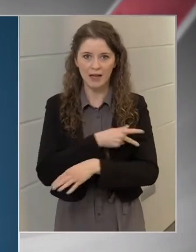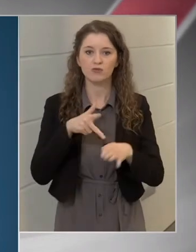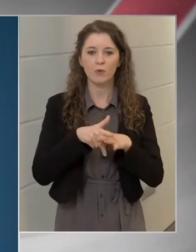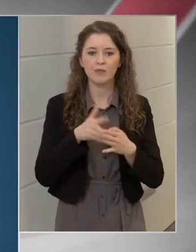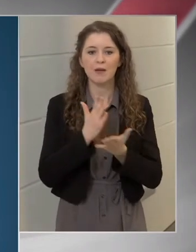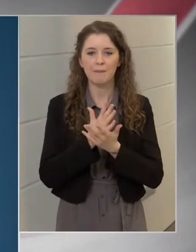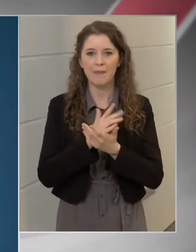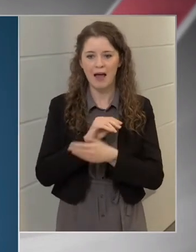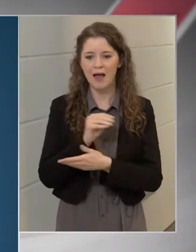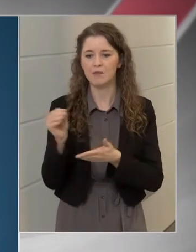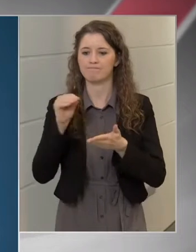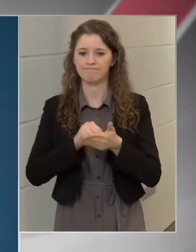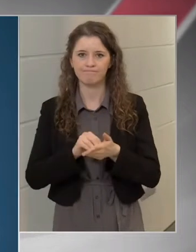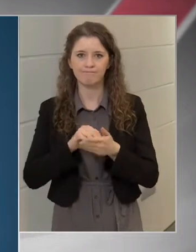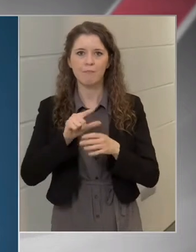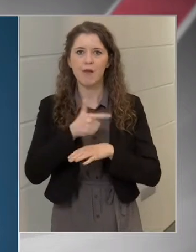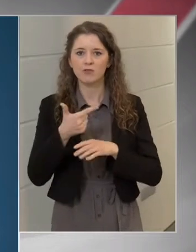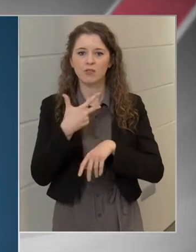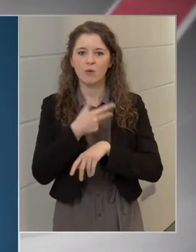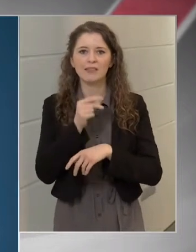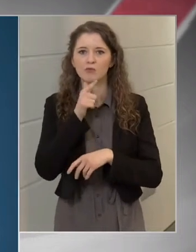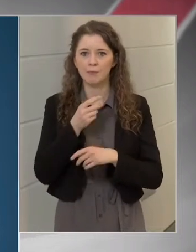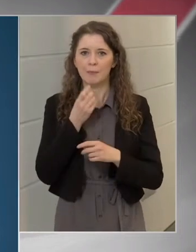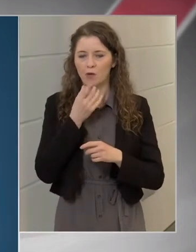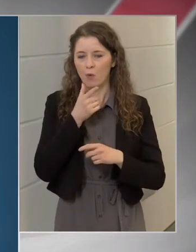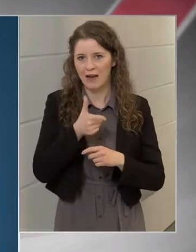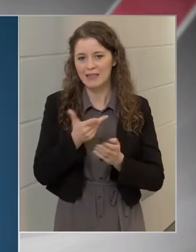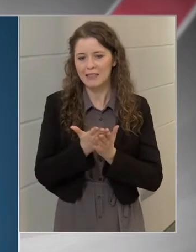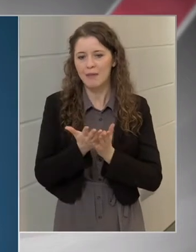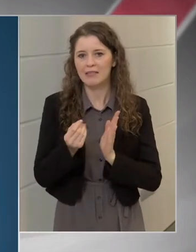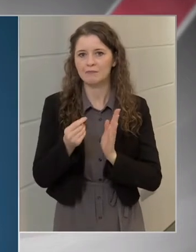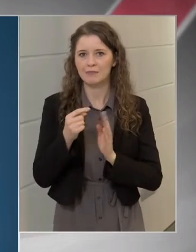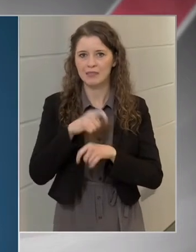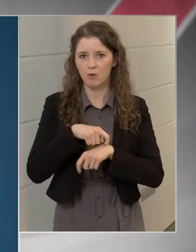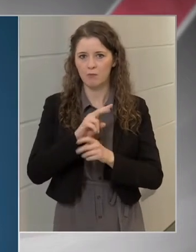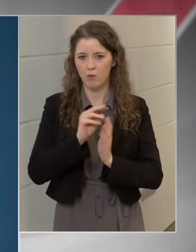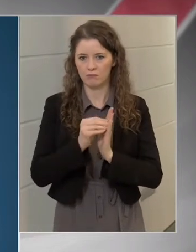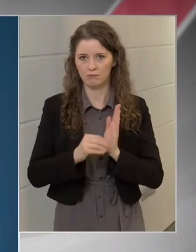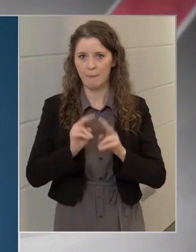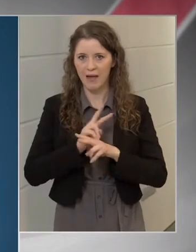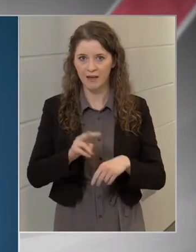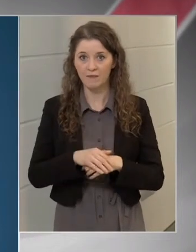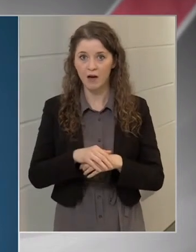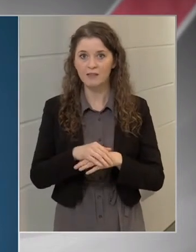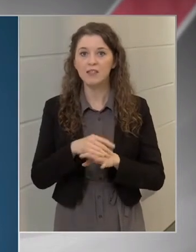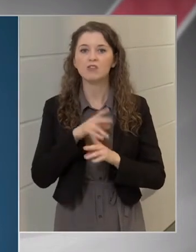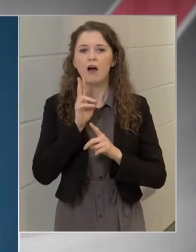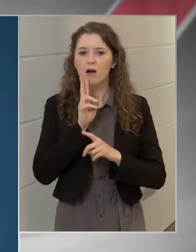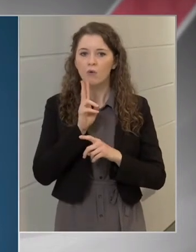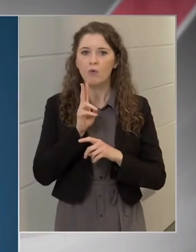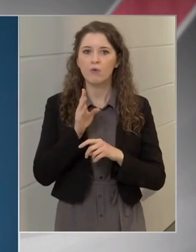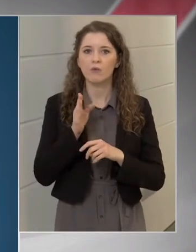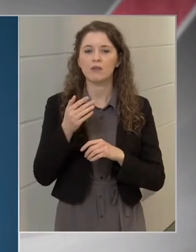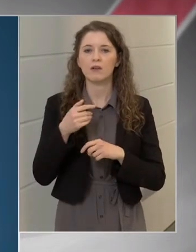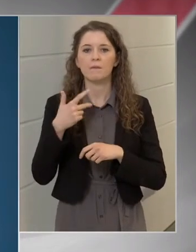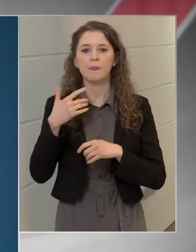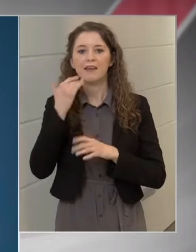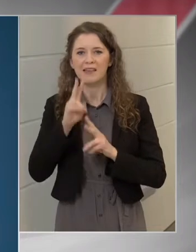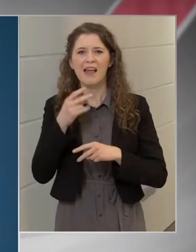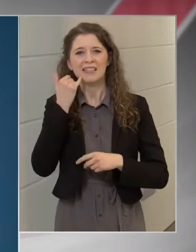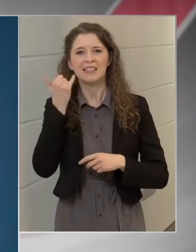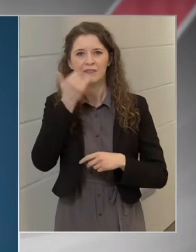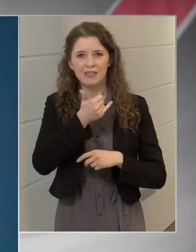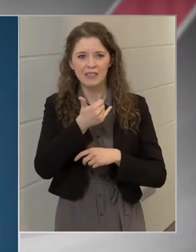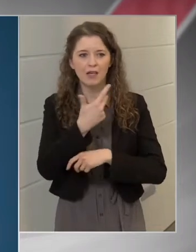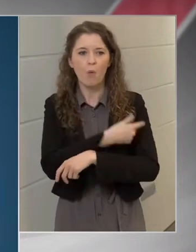behívásnak az idejét is, akkor kérem szépen, hogy telefonon jelezze az oltóközpontnak,